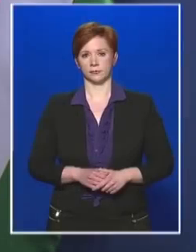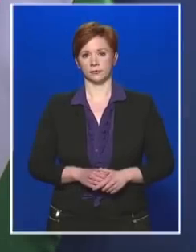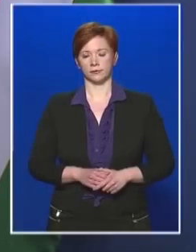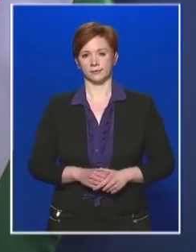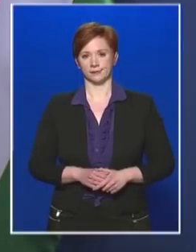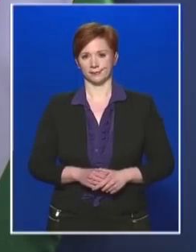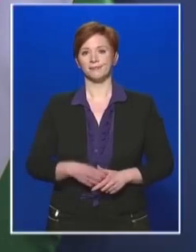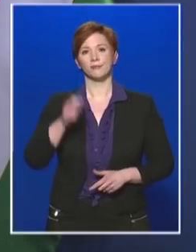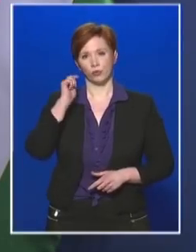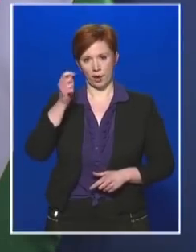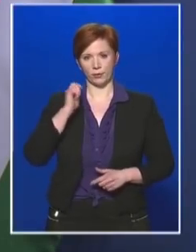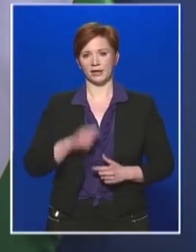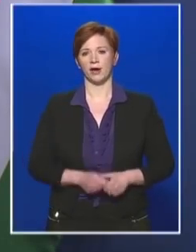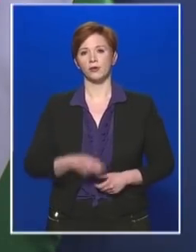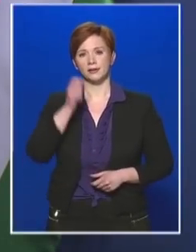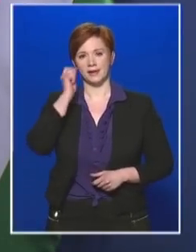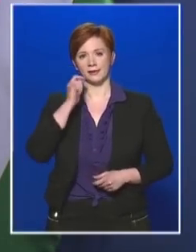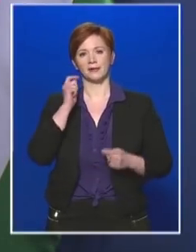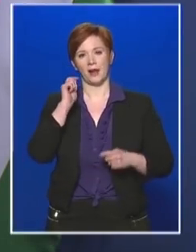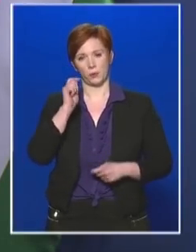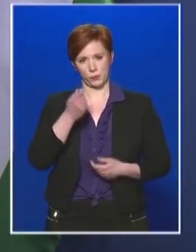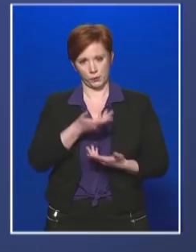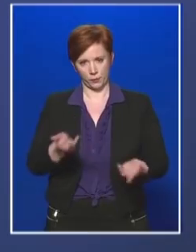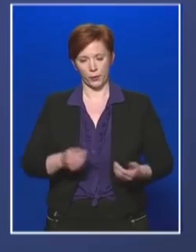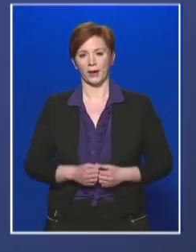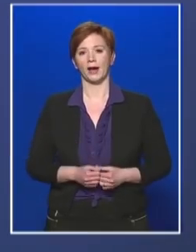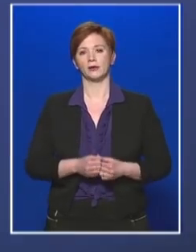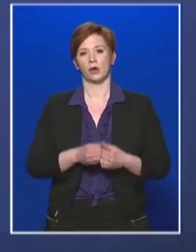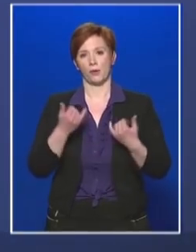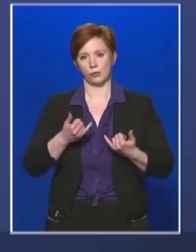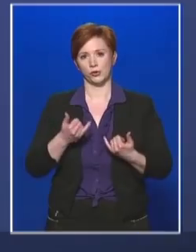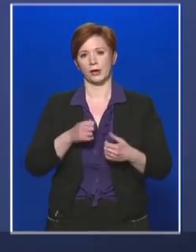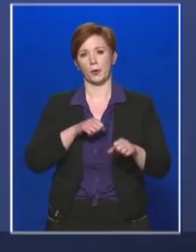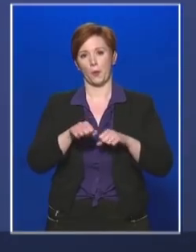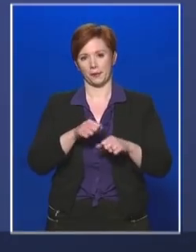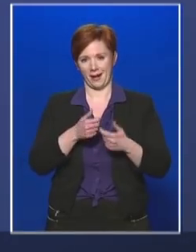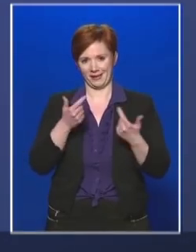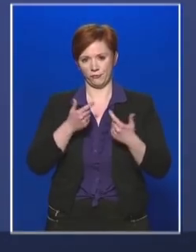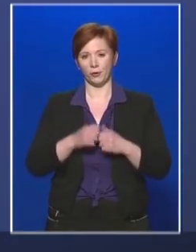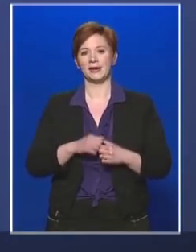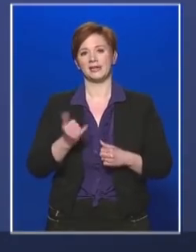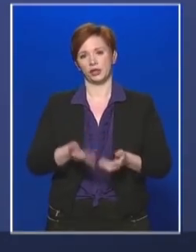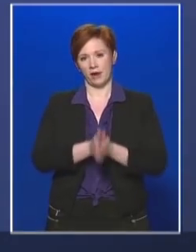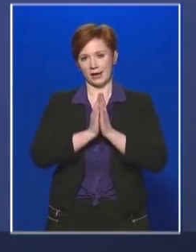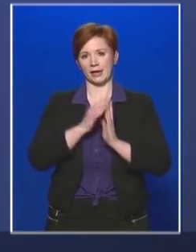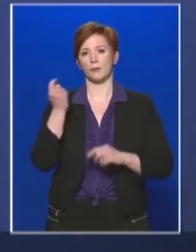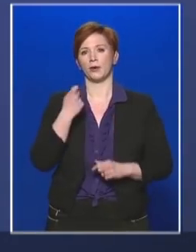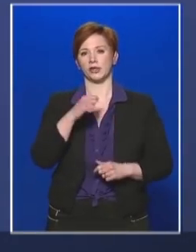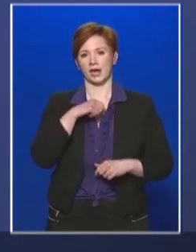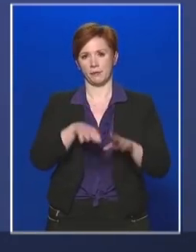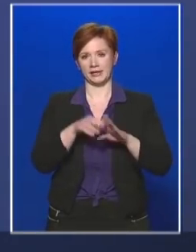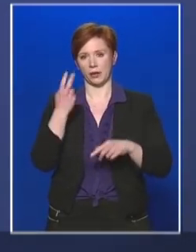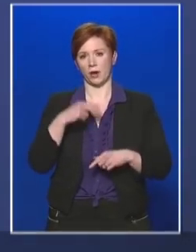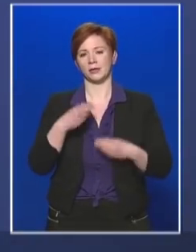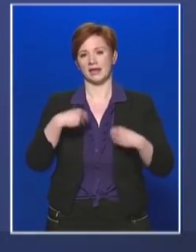Jó napot kívánok, szeretettel köszöntöm Önöket a mostani kormányinfón, és fel is kérem, Ulyás Gergely miniszterulatot